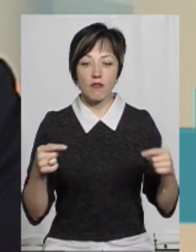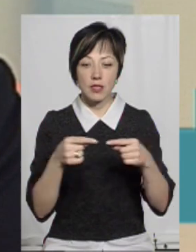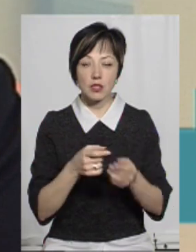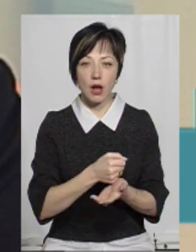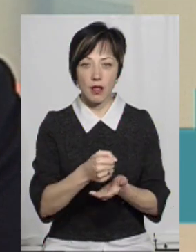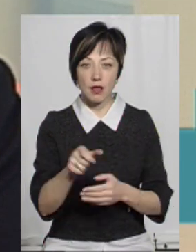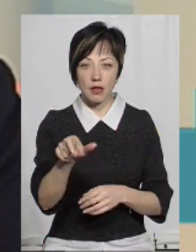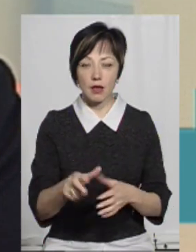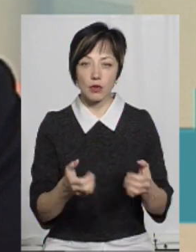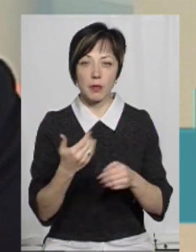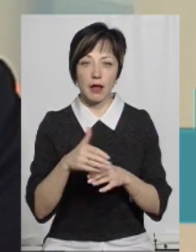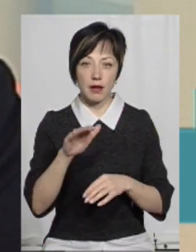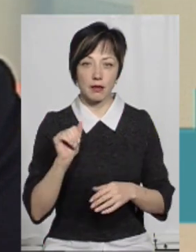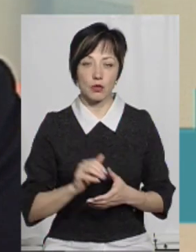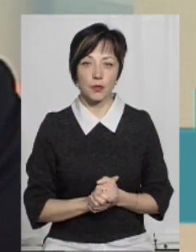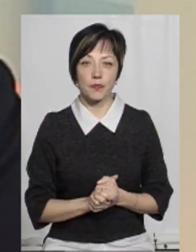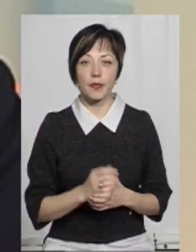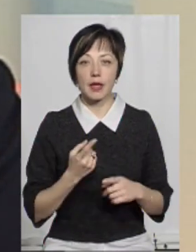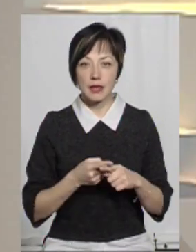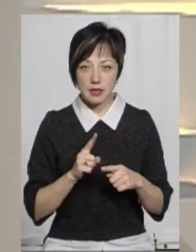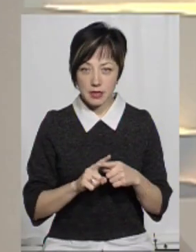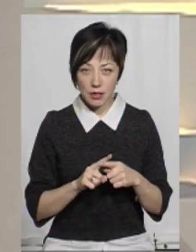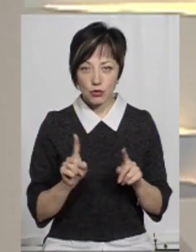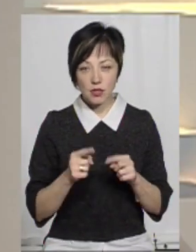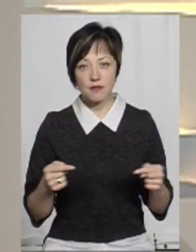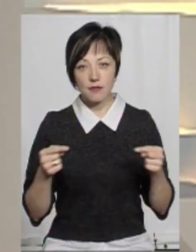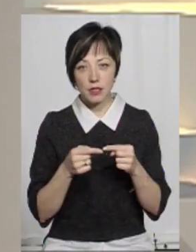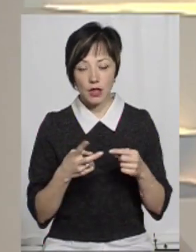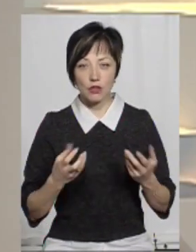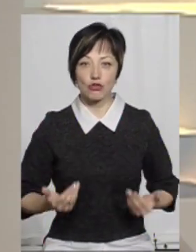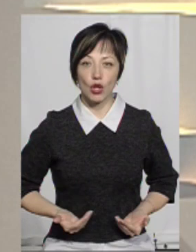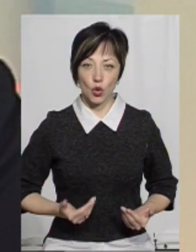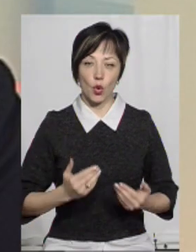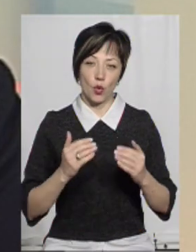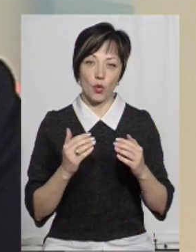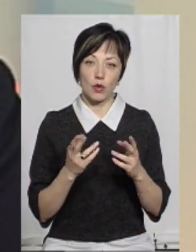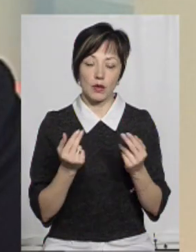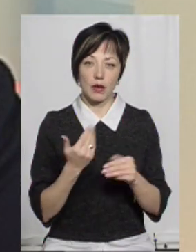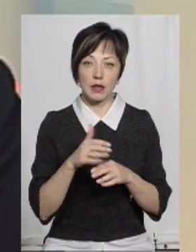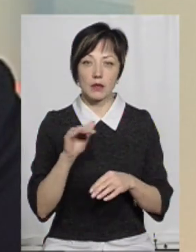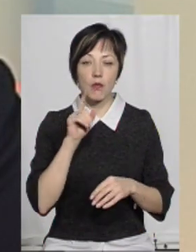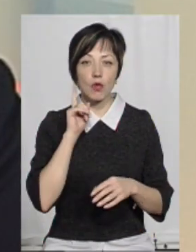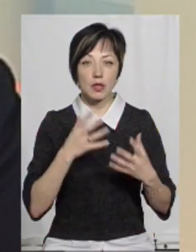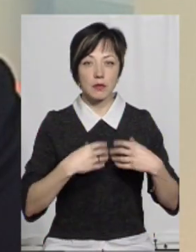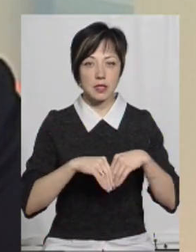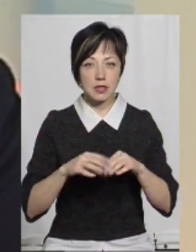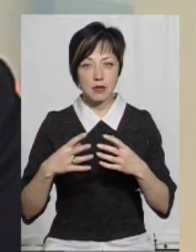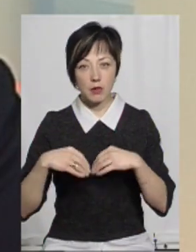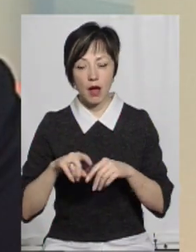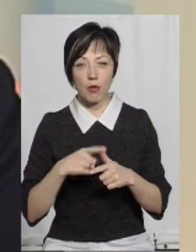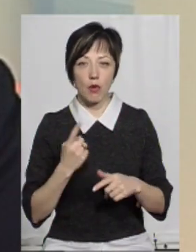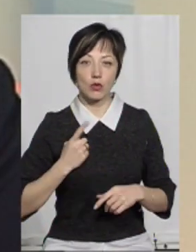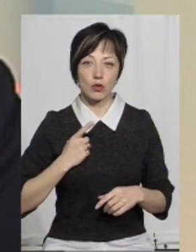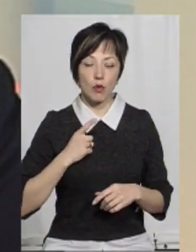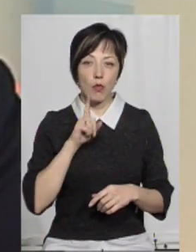кандидата на отримання кредиту. Це кредит на щось визначене, наприклад, на житло? На житло, так, звичайно. Молодим сім'ям або